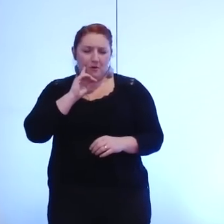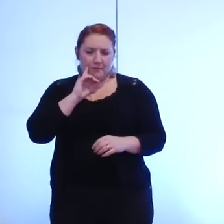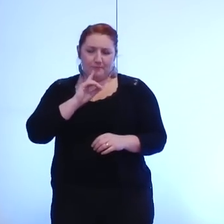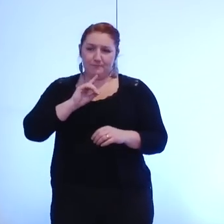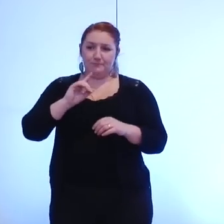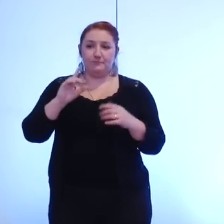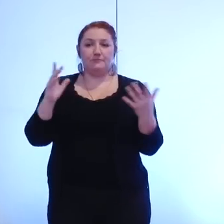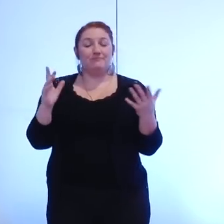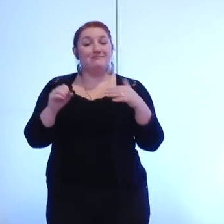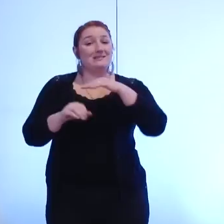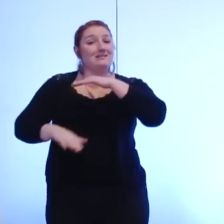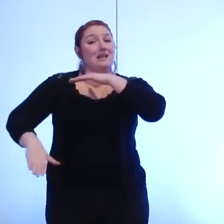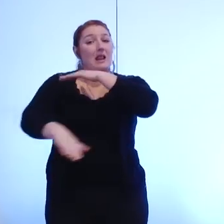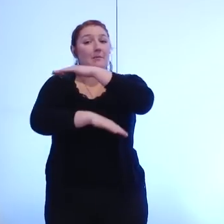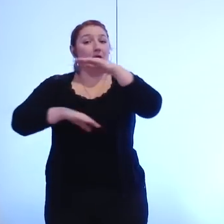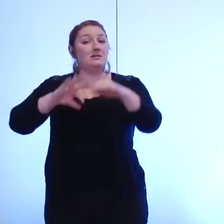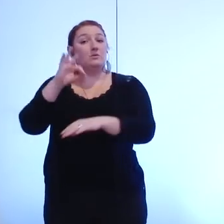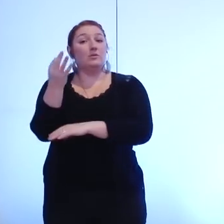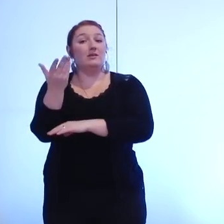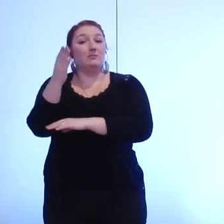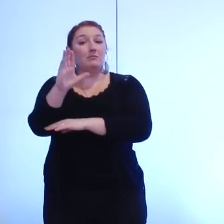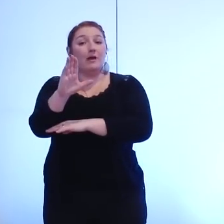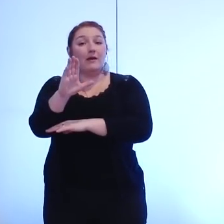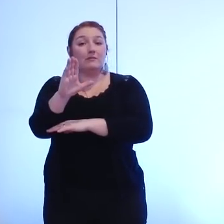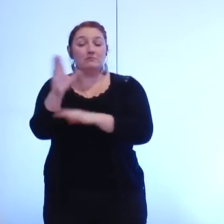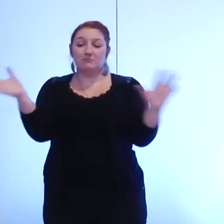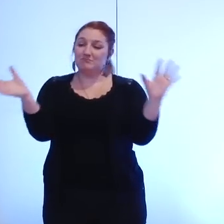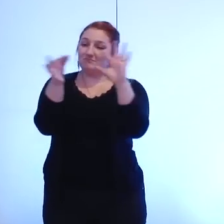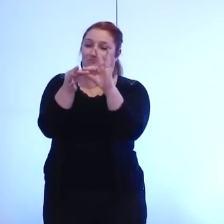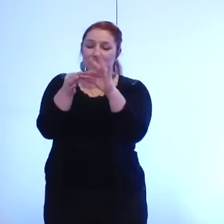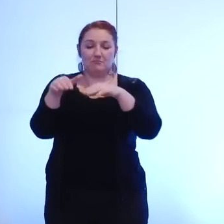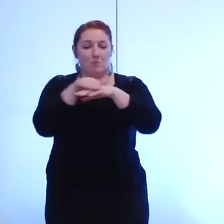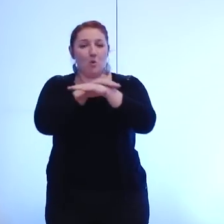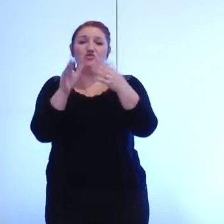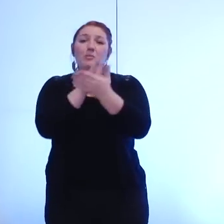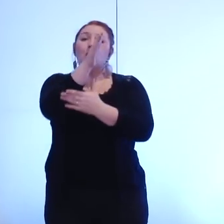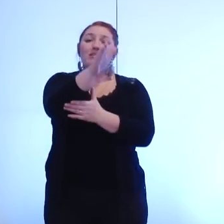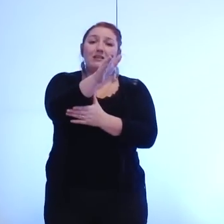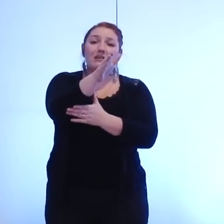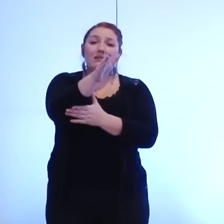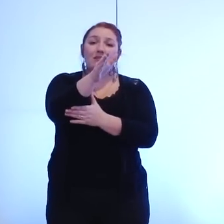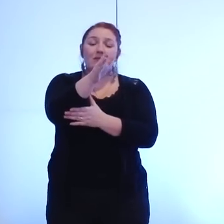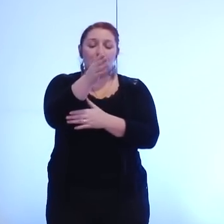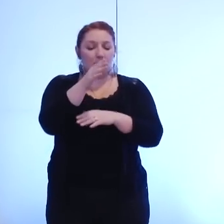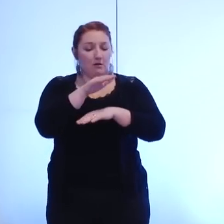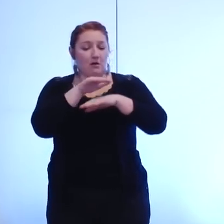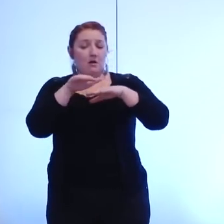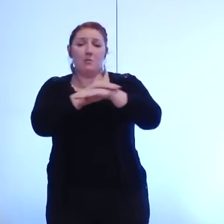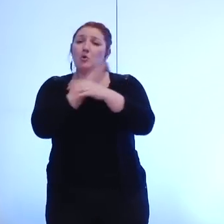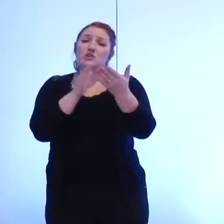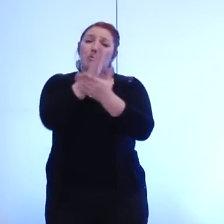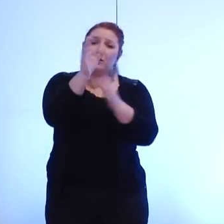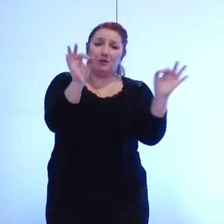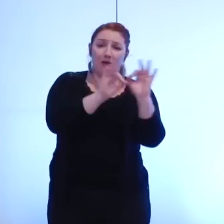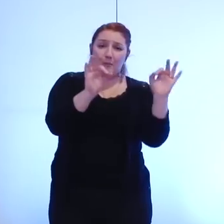mais sans parler du projet politique qui y est associé les compétences n'ont peu de sens donc c'est bien de